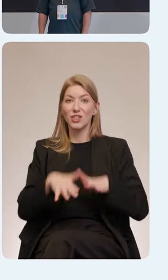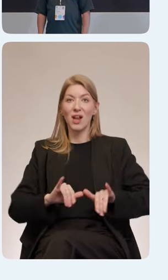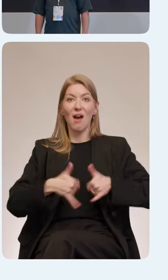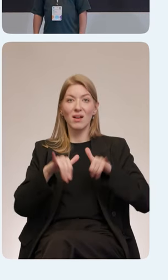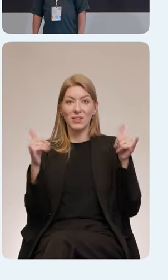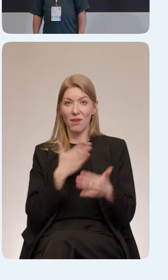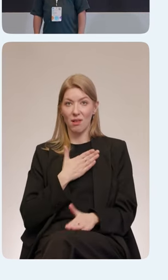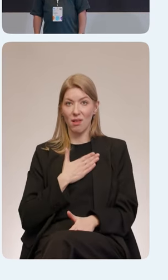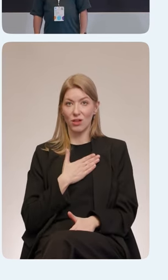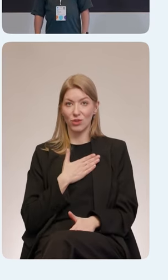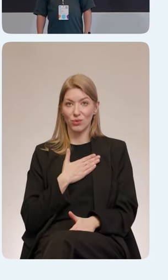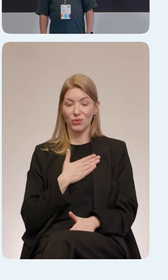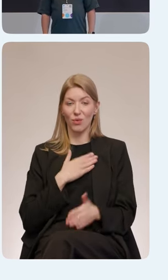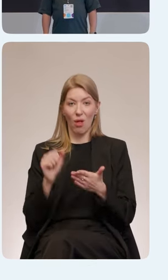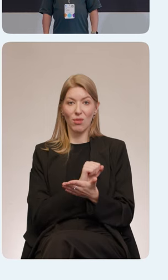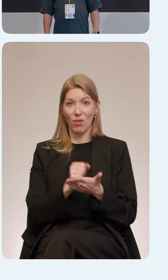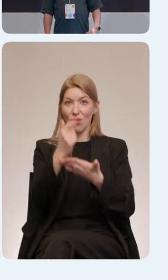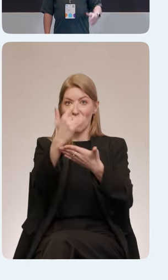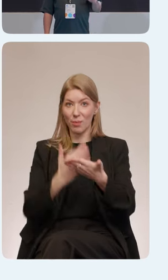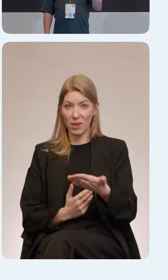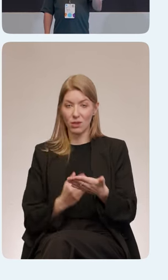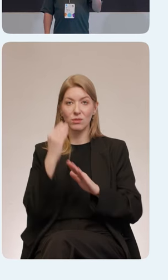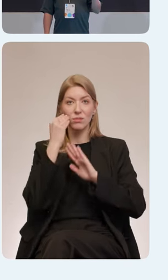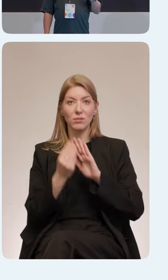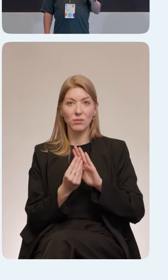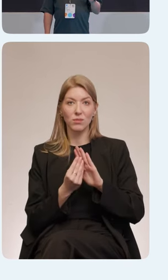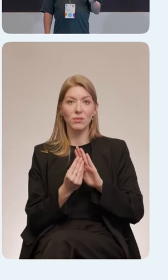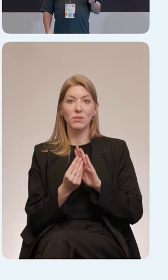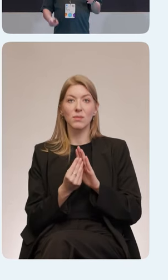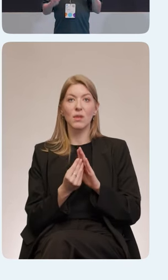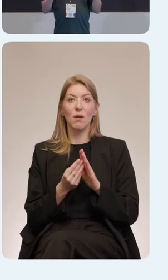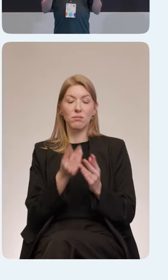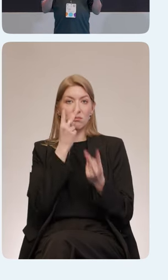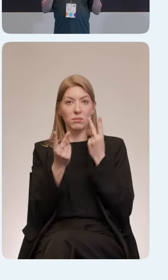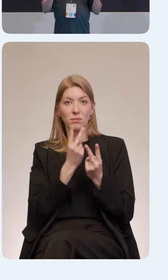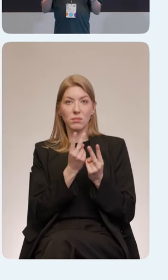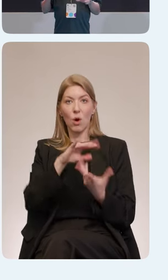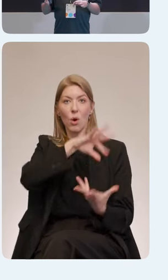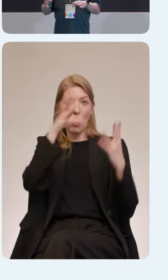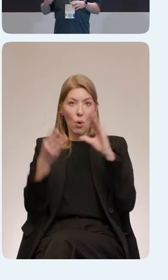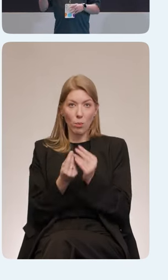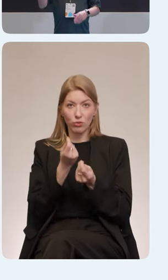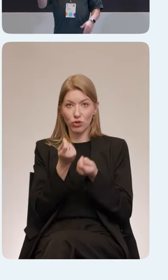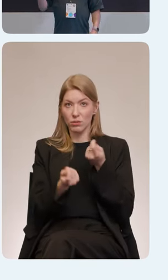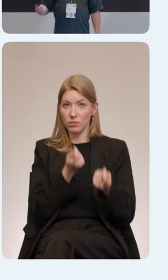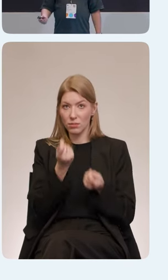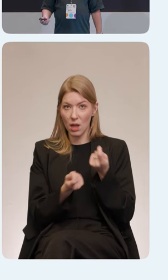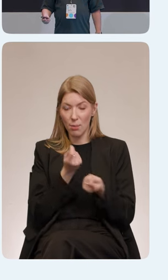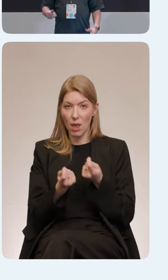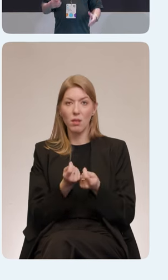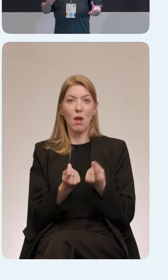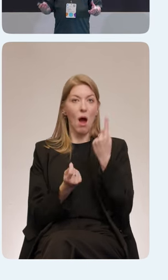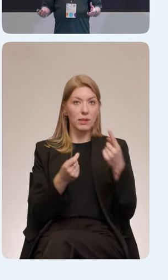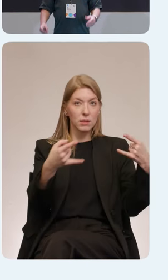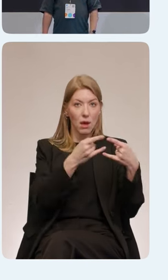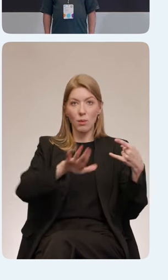нашу навигацию, вот, то есть там выделили какие-то общие объекты, сначала один экран, потом другой, сделали эту